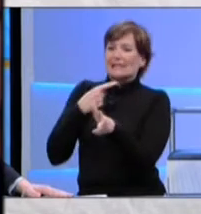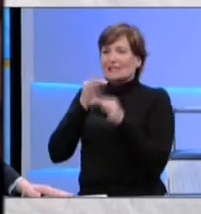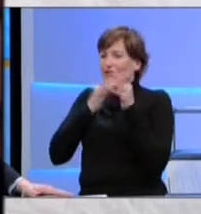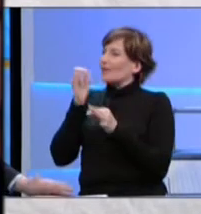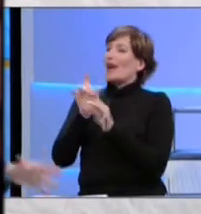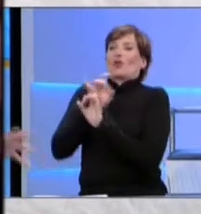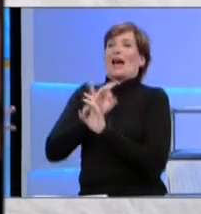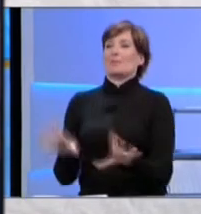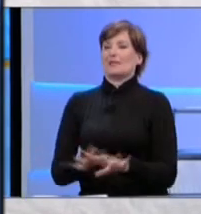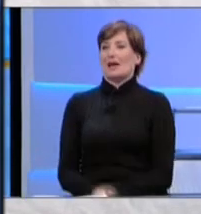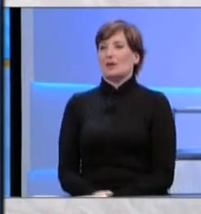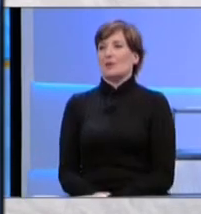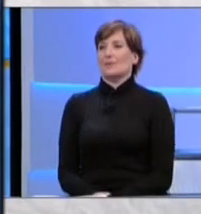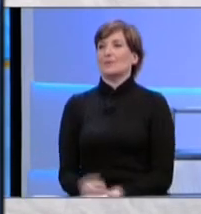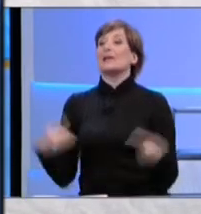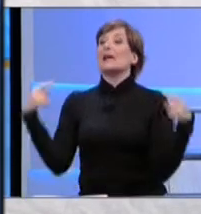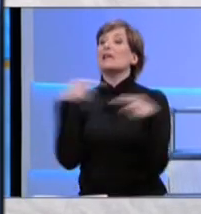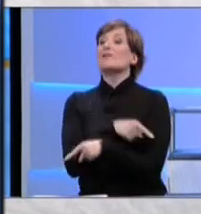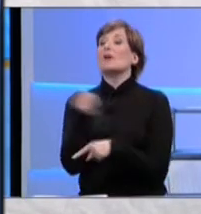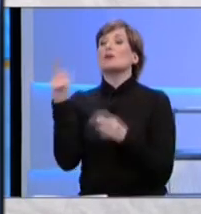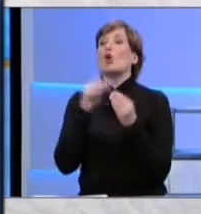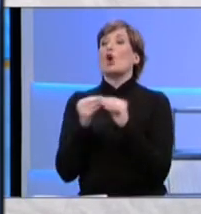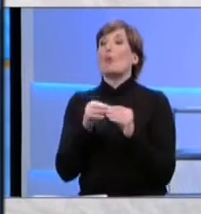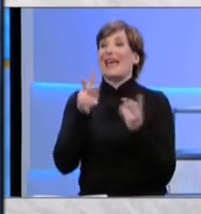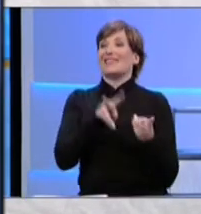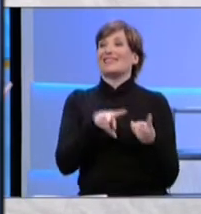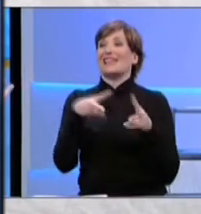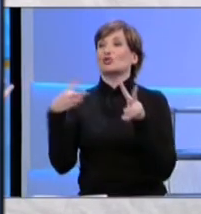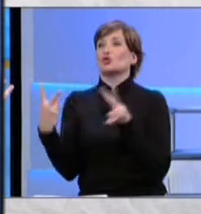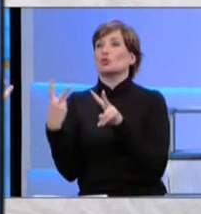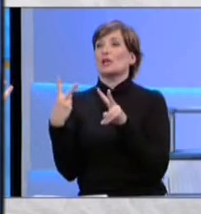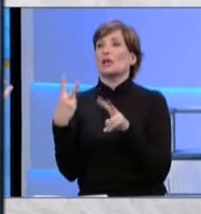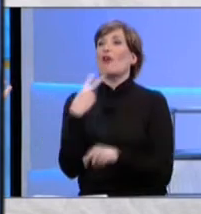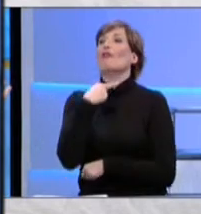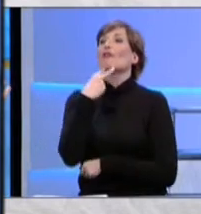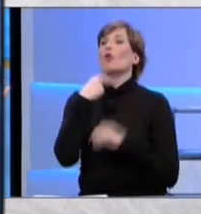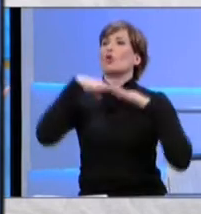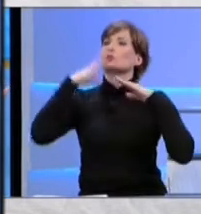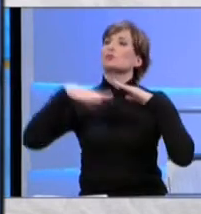Senta, come si traduce invece nella lingua dei segni l'espressione della voce?